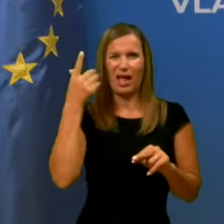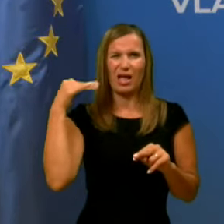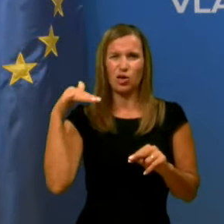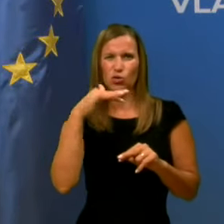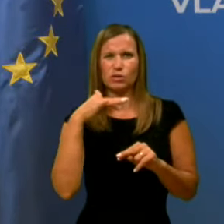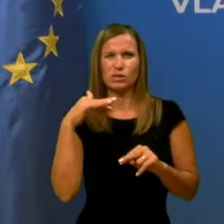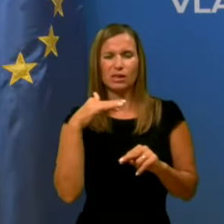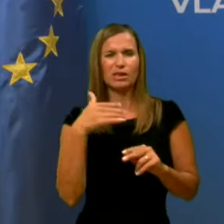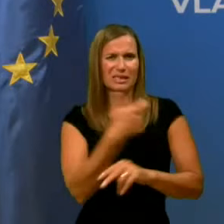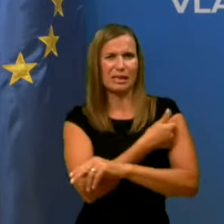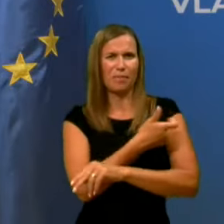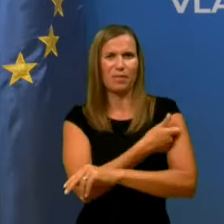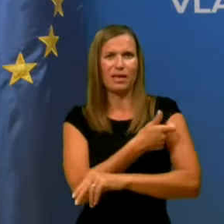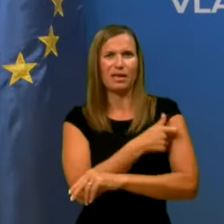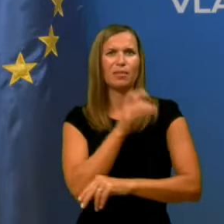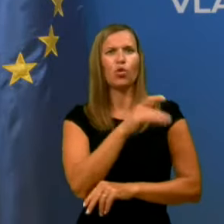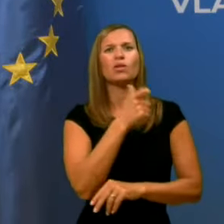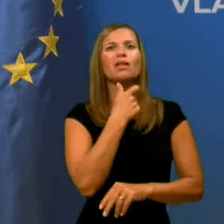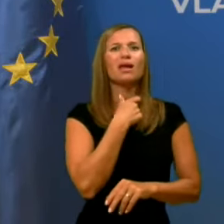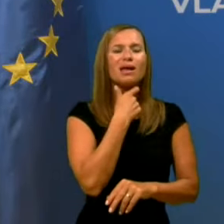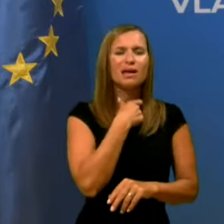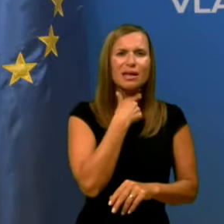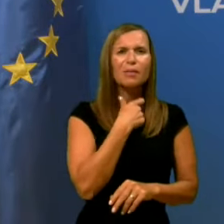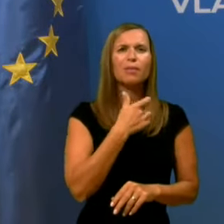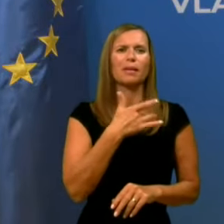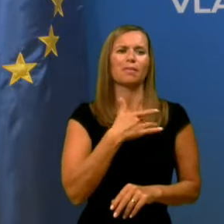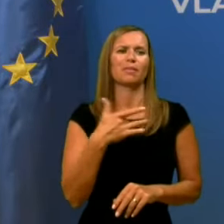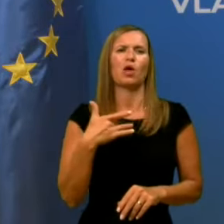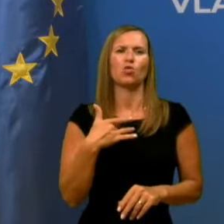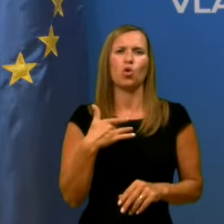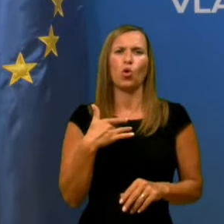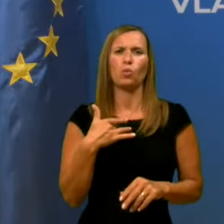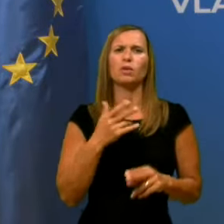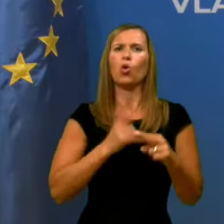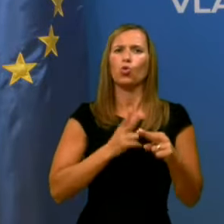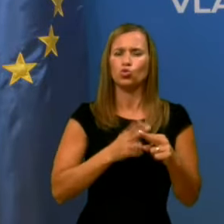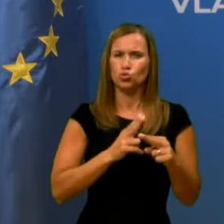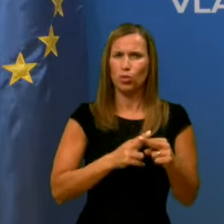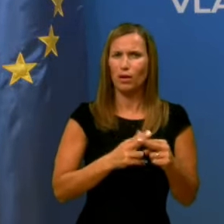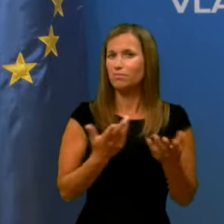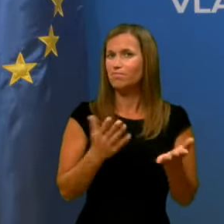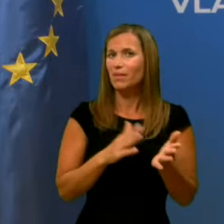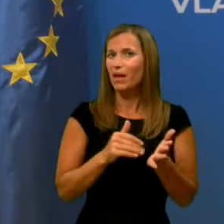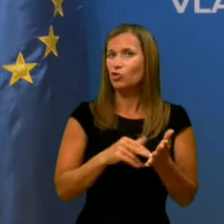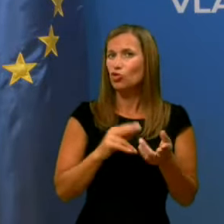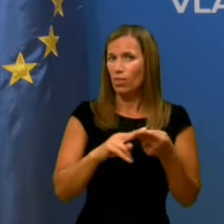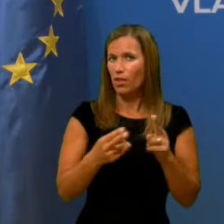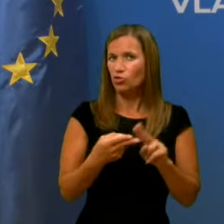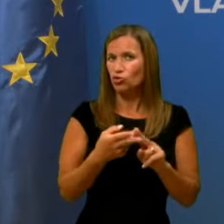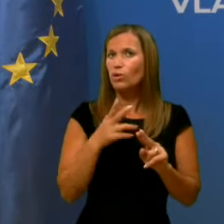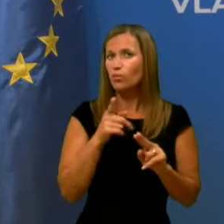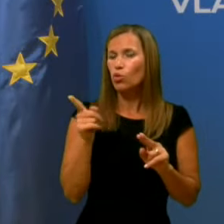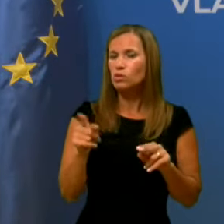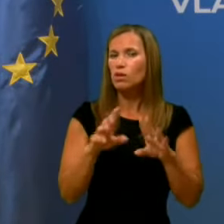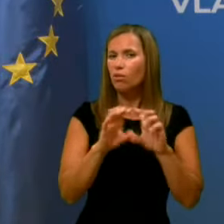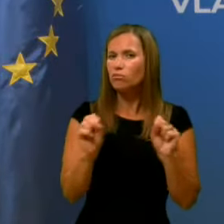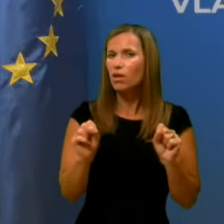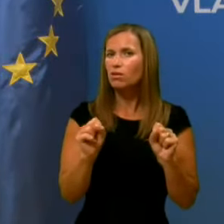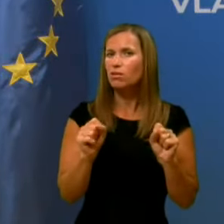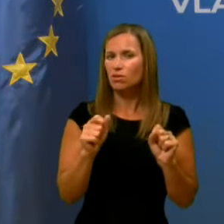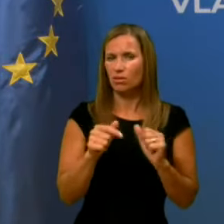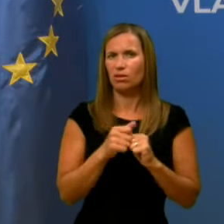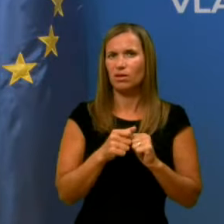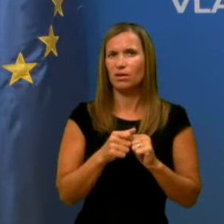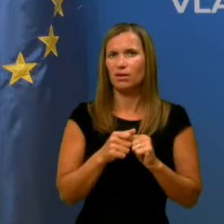skupin precepili proti gripi in pneumokoknim okužbam, kolikor vem, na kakšen način se boste tega lotili, kako boste to dosegli,